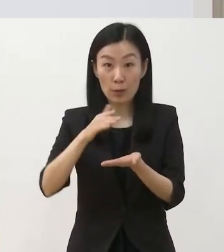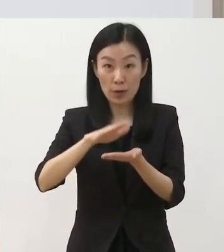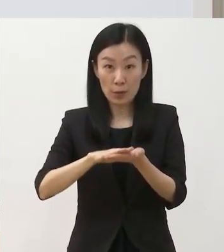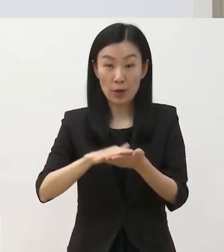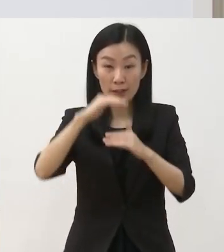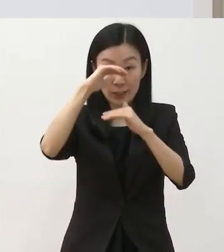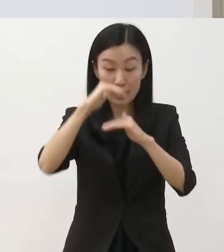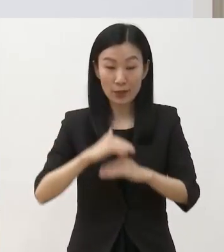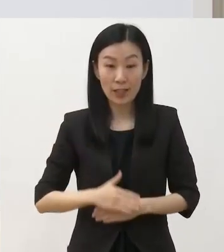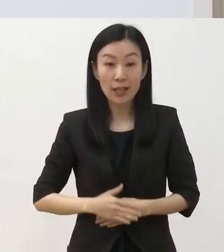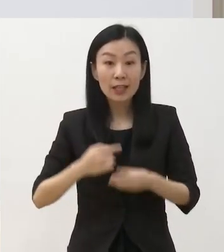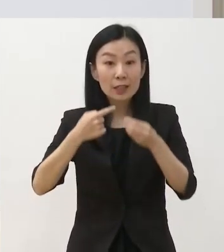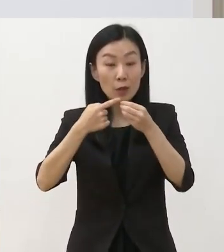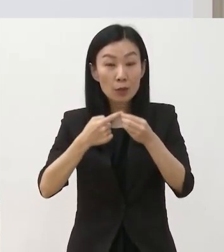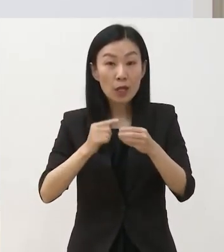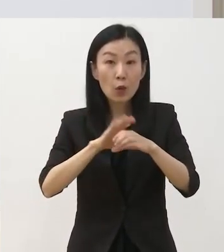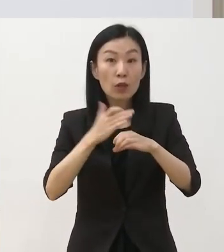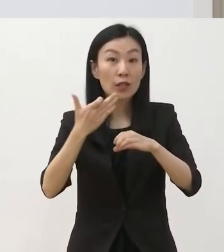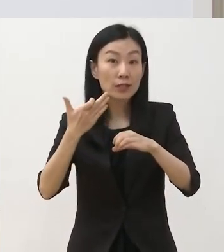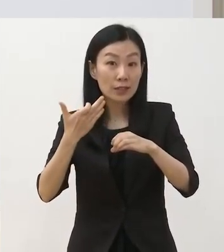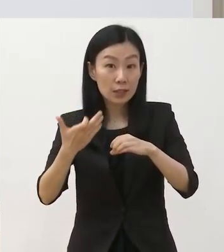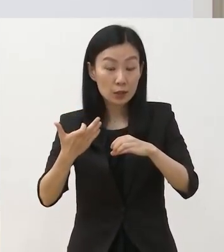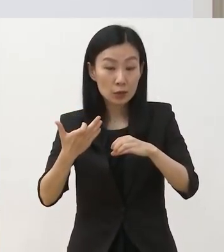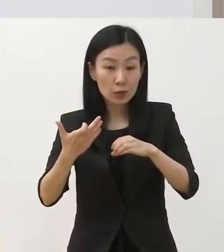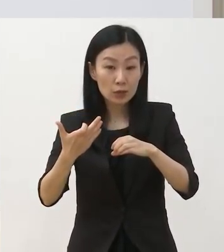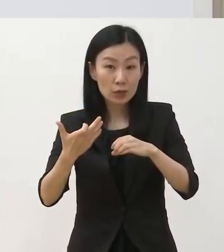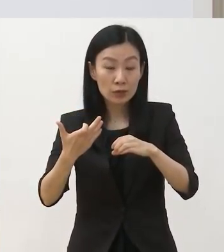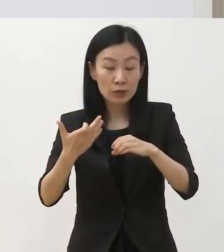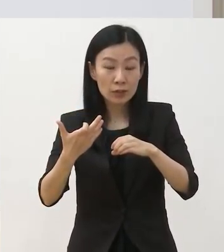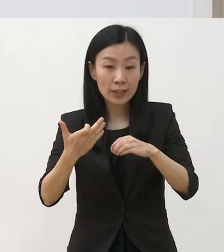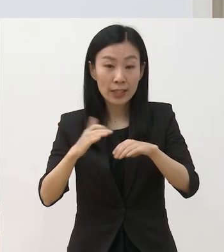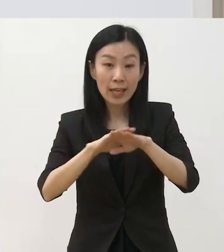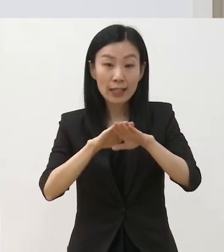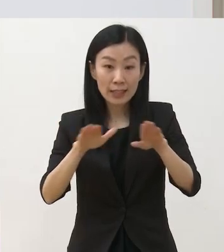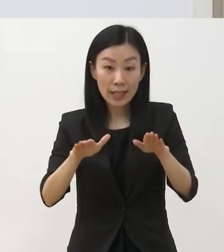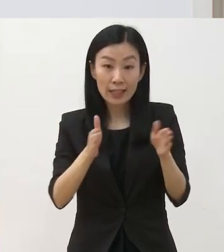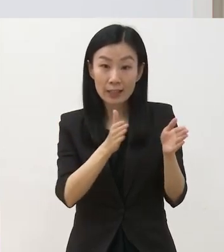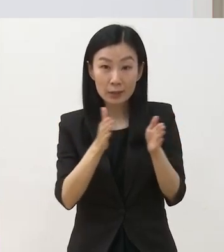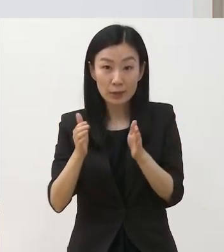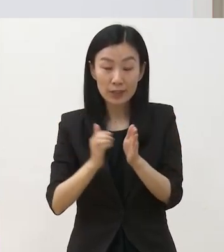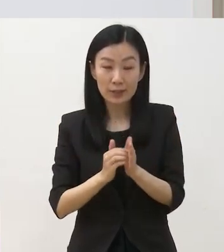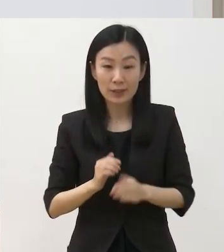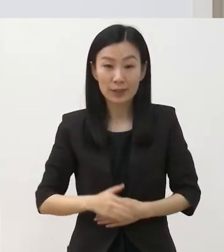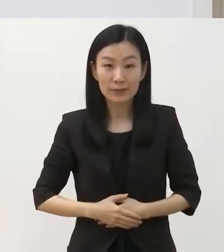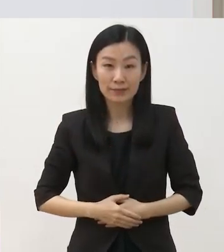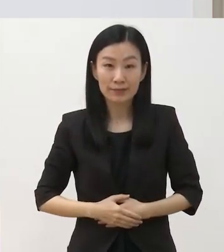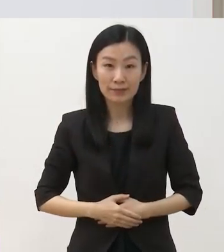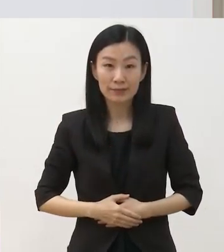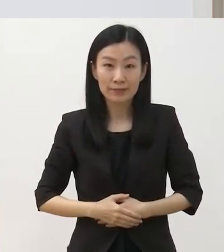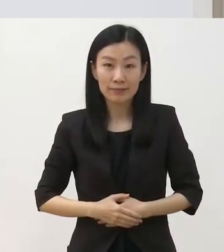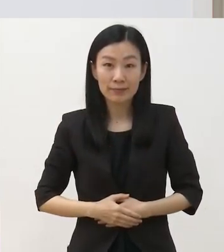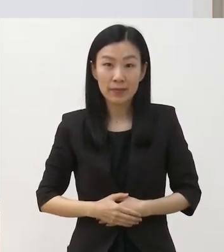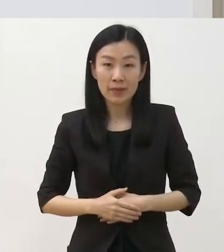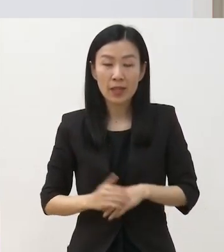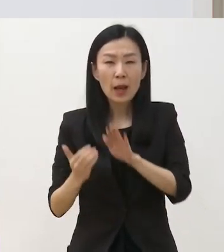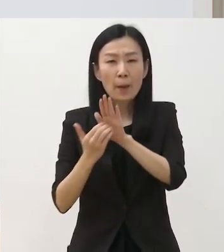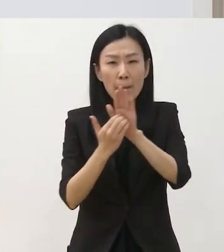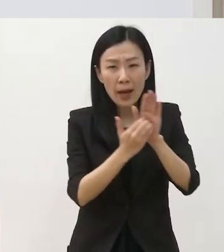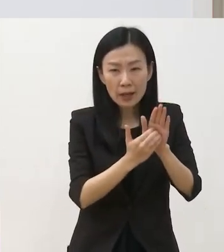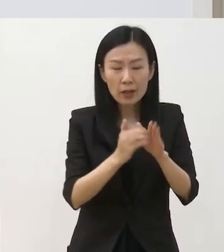첫째 코로나19 대응 전략을 마련하였습니다 방역 방침을 준수하며